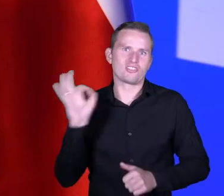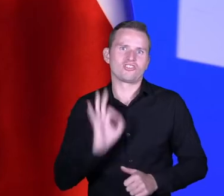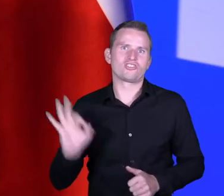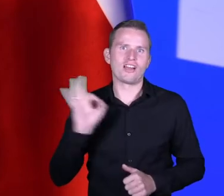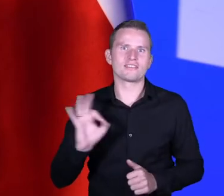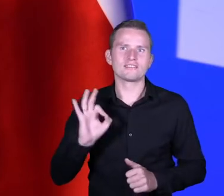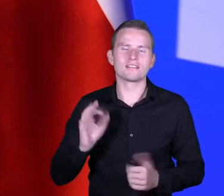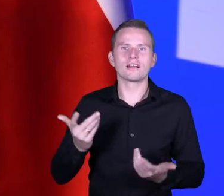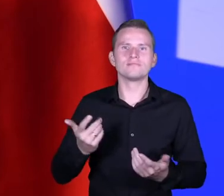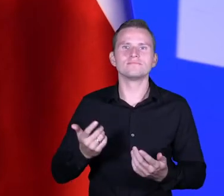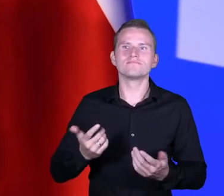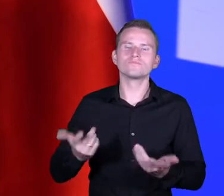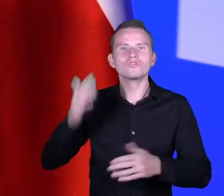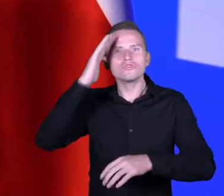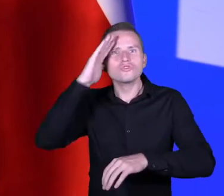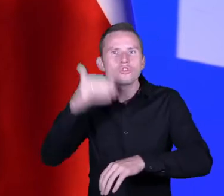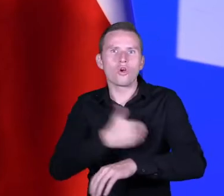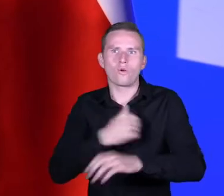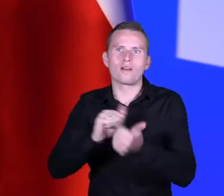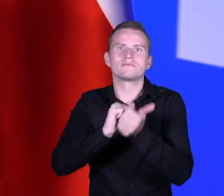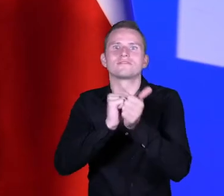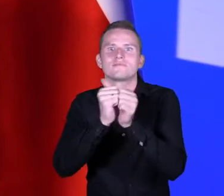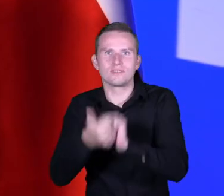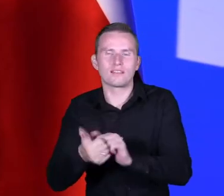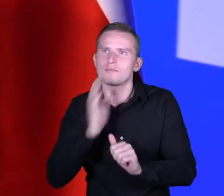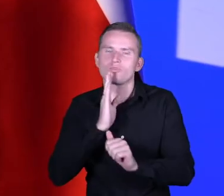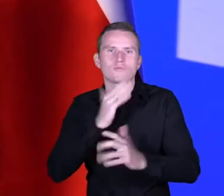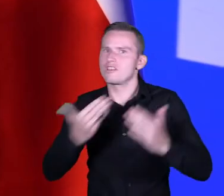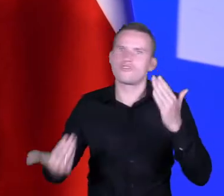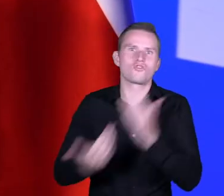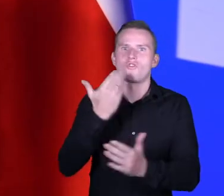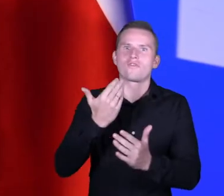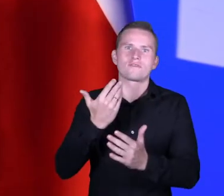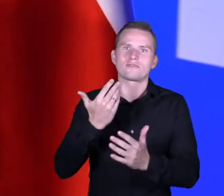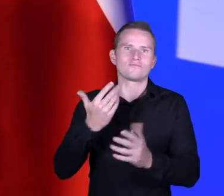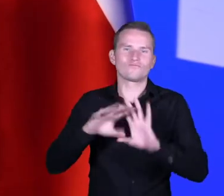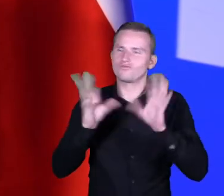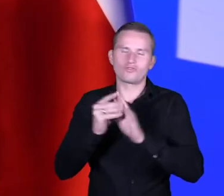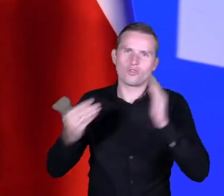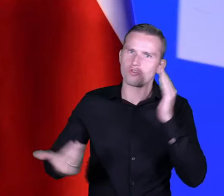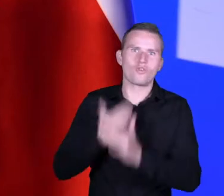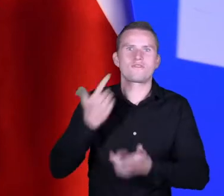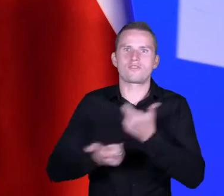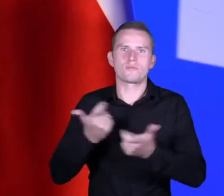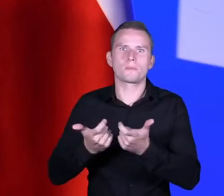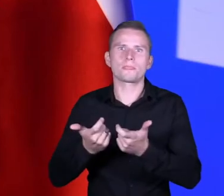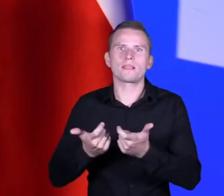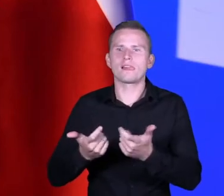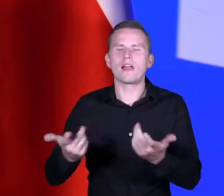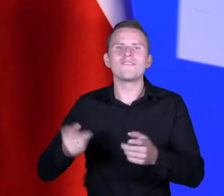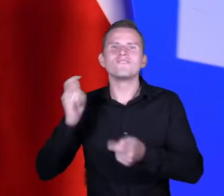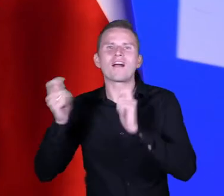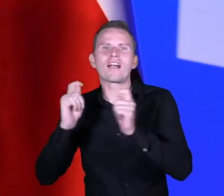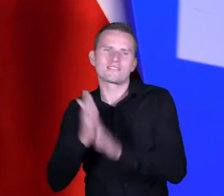rzeczywistość, nasz mały świat od nowa, niezależnie od tego, co wydarzyło się wcześniej przed wakacjami.